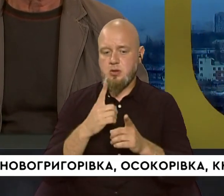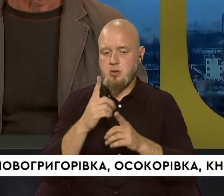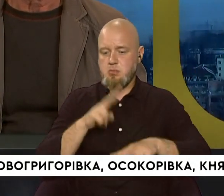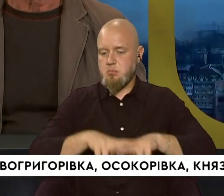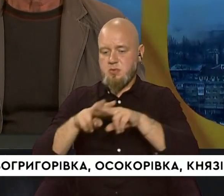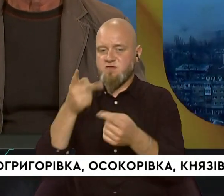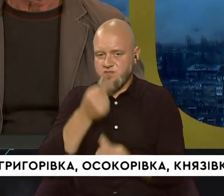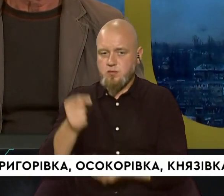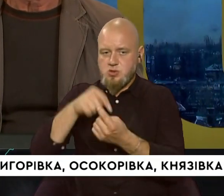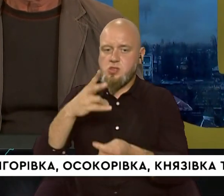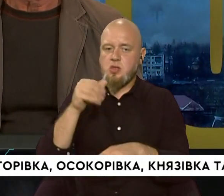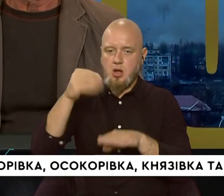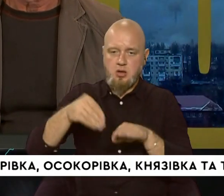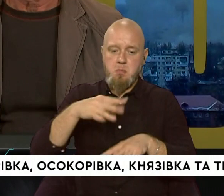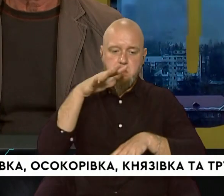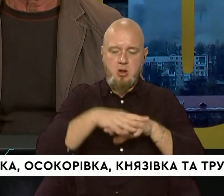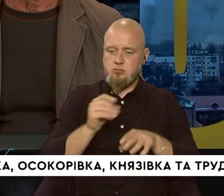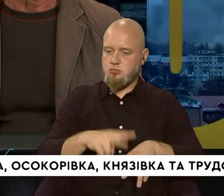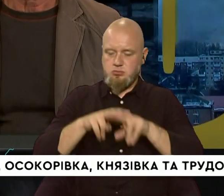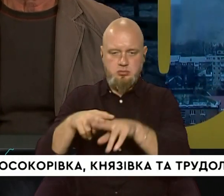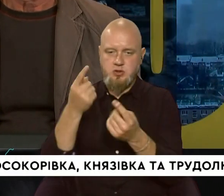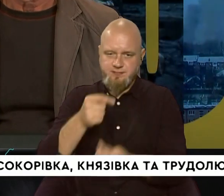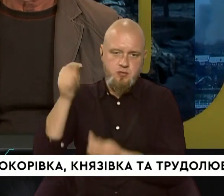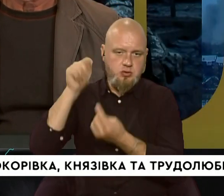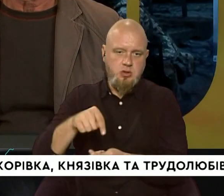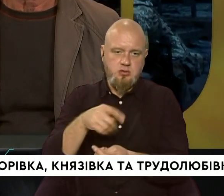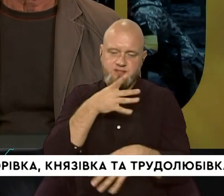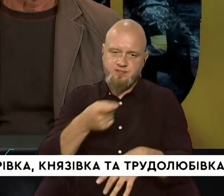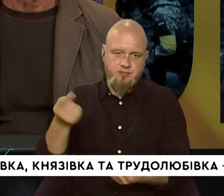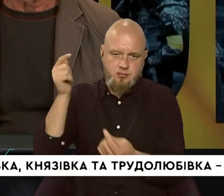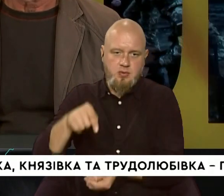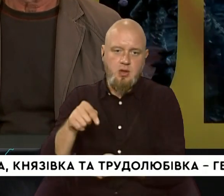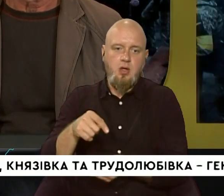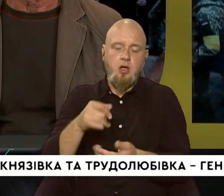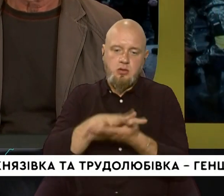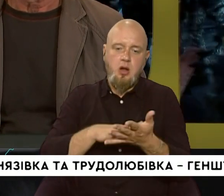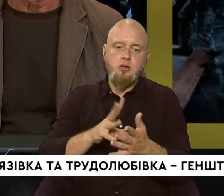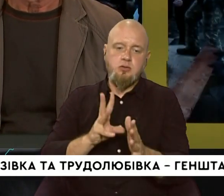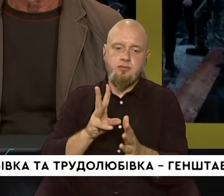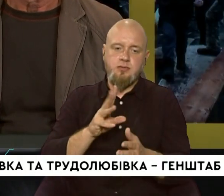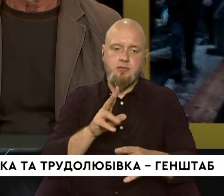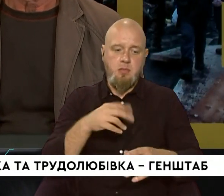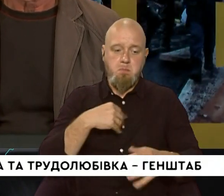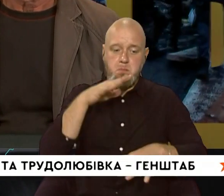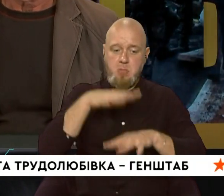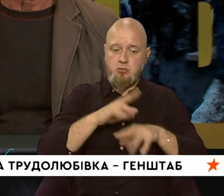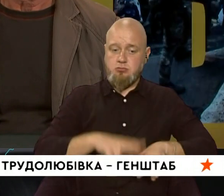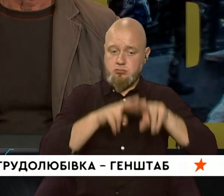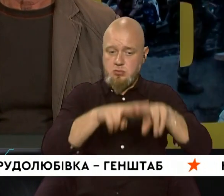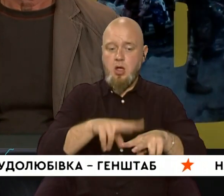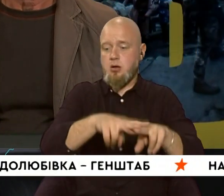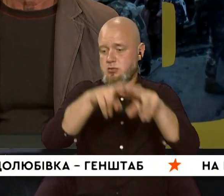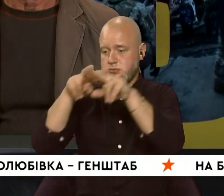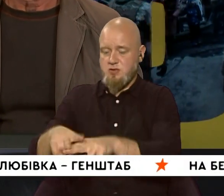своєчасно на картки. Банки перераховують своєчасно. Ми перераховуємо на банківську суму і далі йде зарахування на рахунки пенсіонерів. Зарахування йде